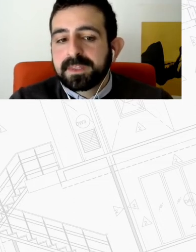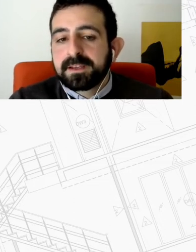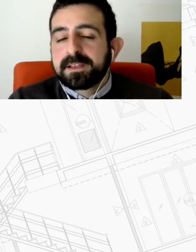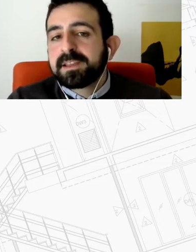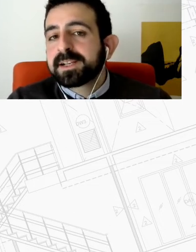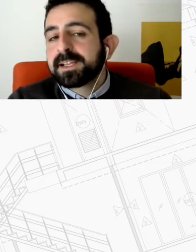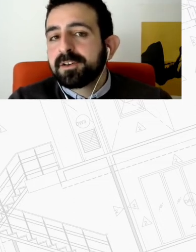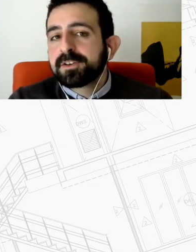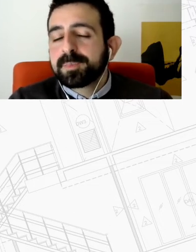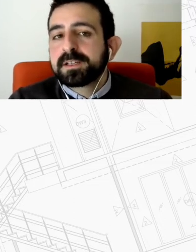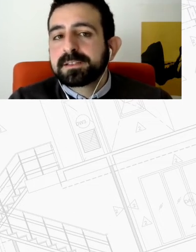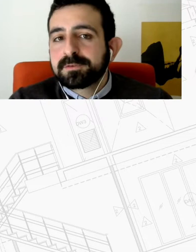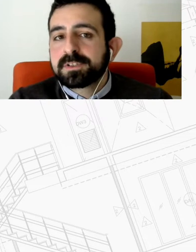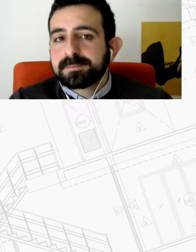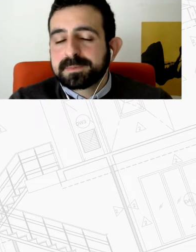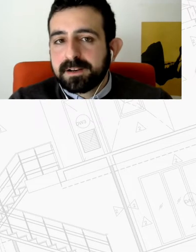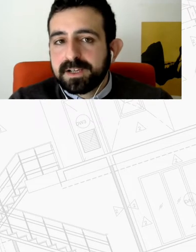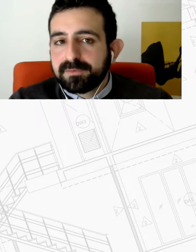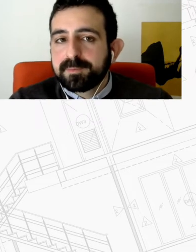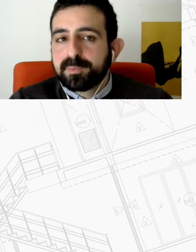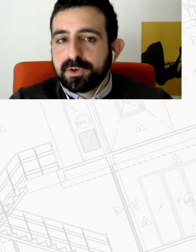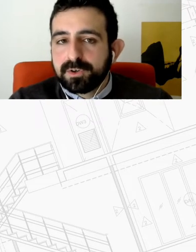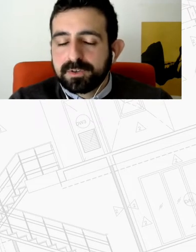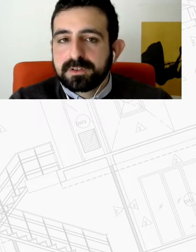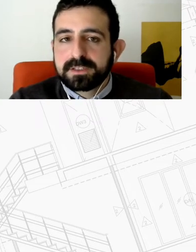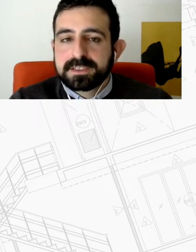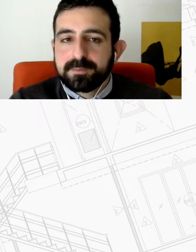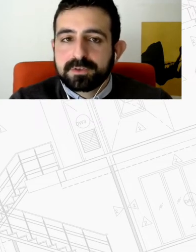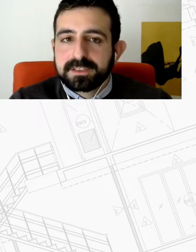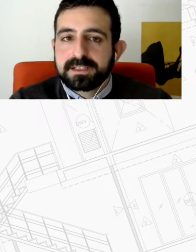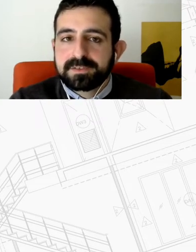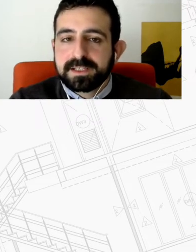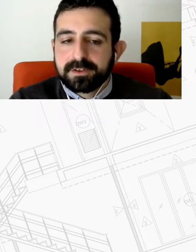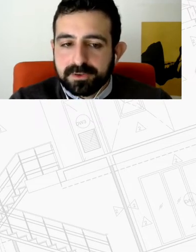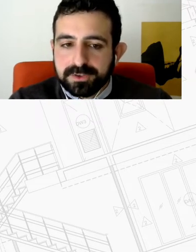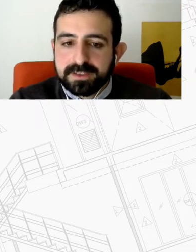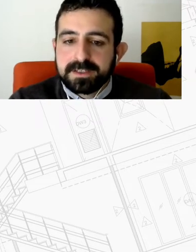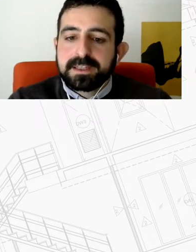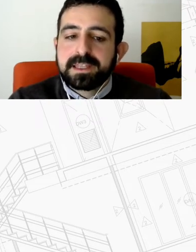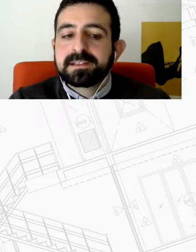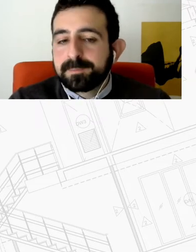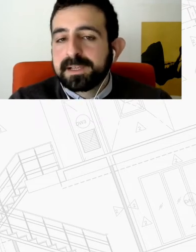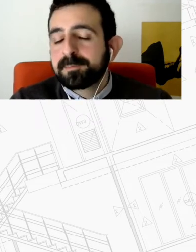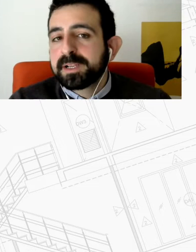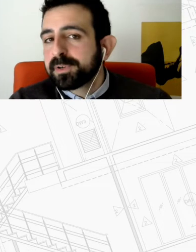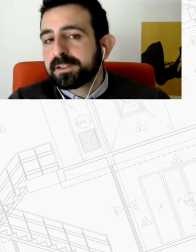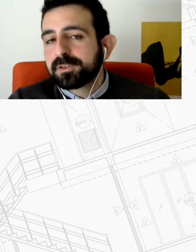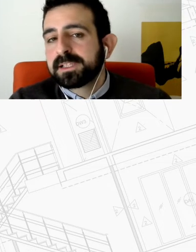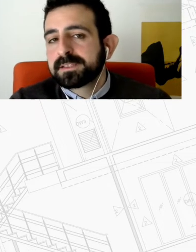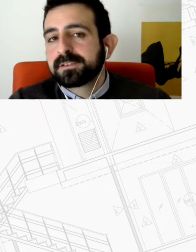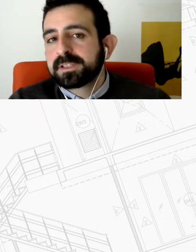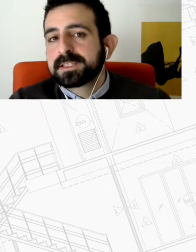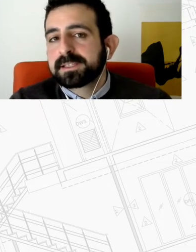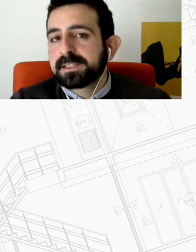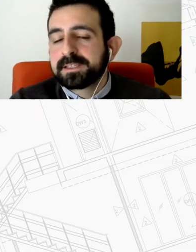και η Βαρκελόνη η οποία σίγουρα τραβάει το βλέμμα πολλών ξημών τα τελευταία χρόνια διαθέτει πλέον περίπου 100